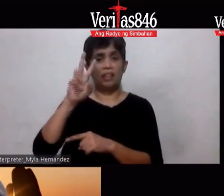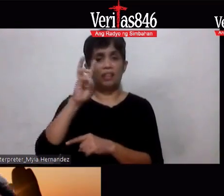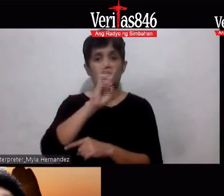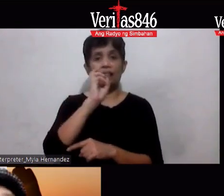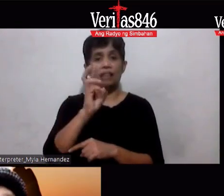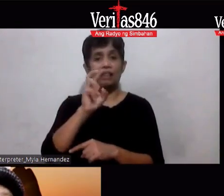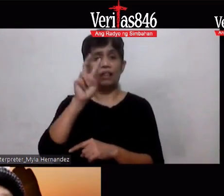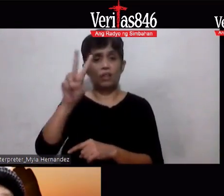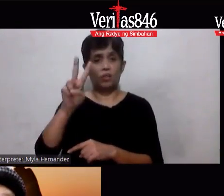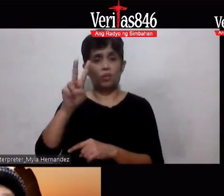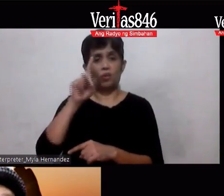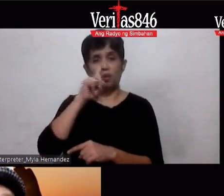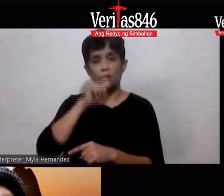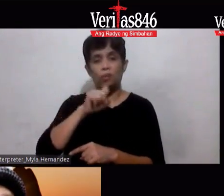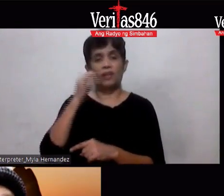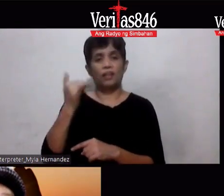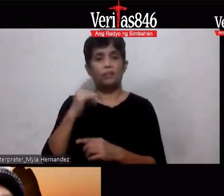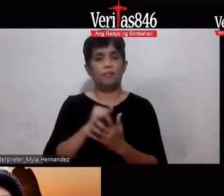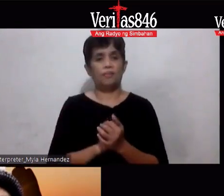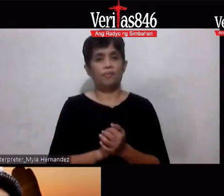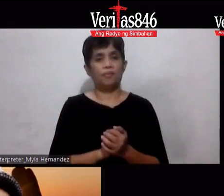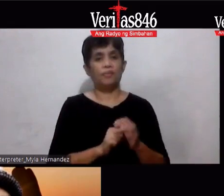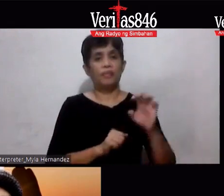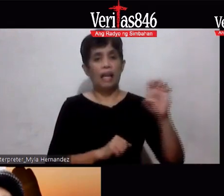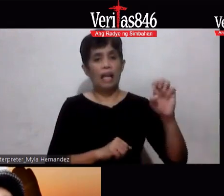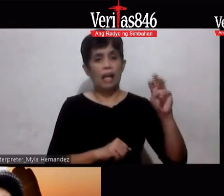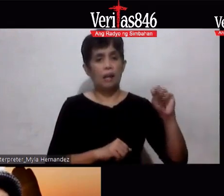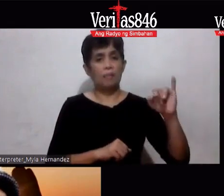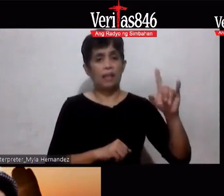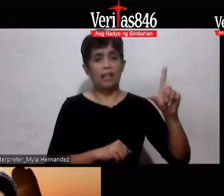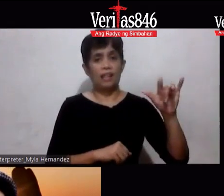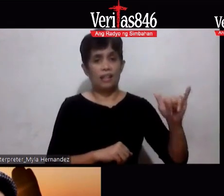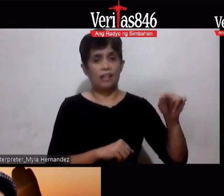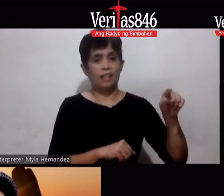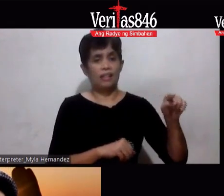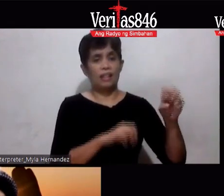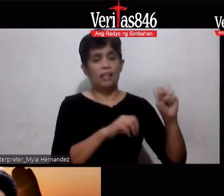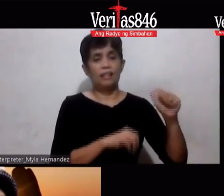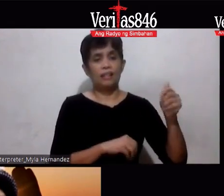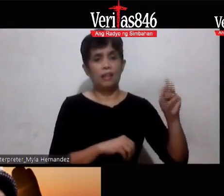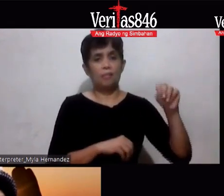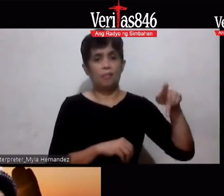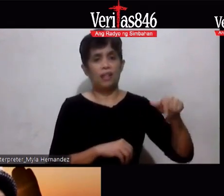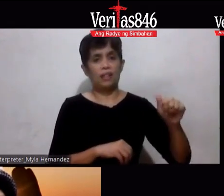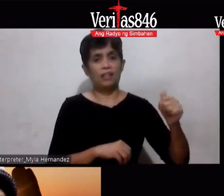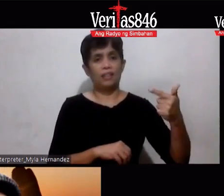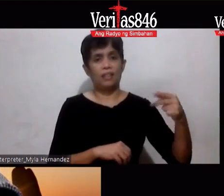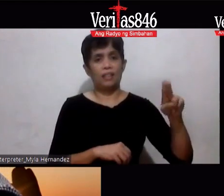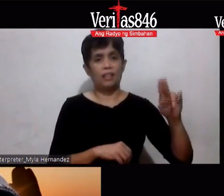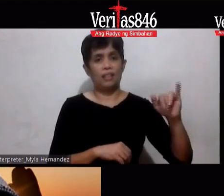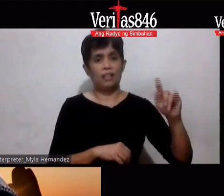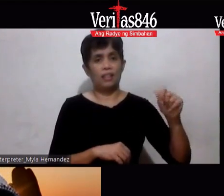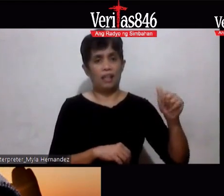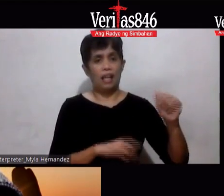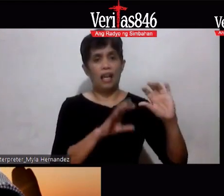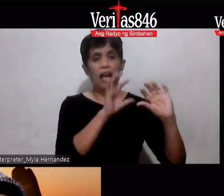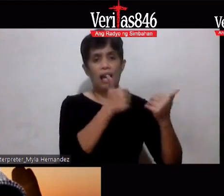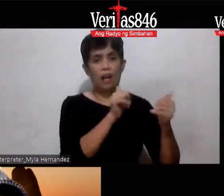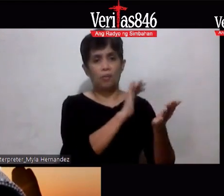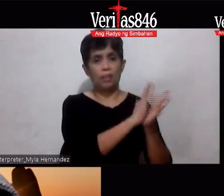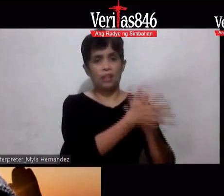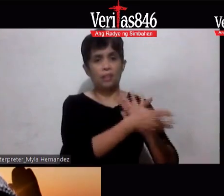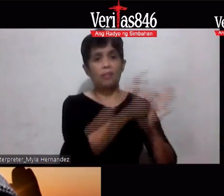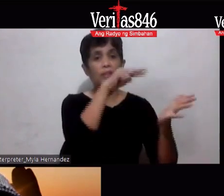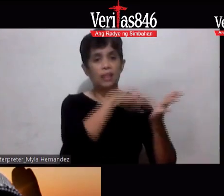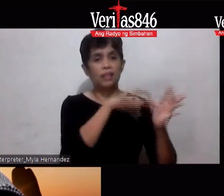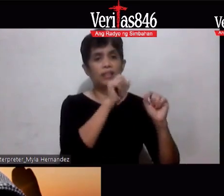si Emil last si Emily Uri ng Sampaguita Trece Martires okay paano daw maging reseller gusto